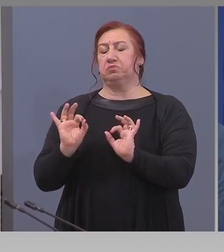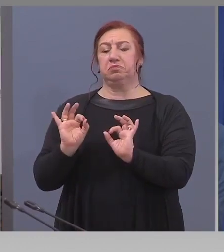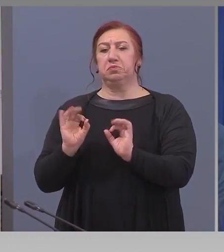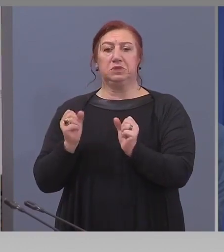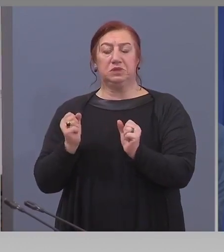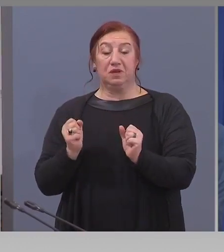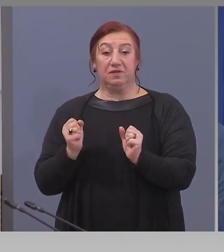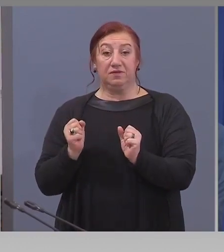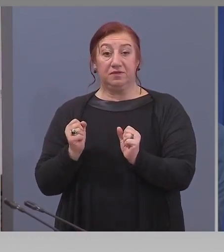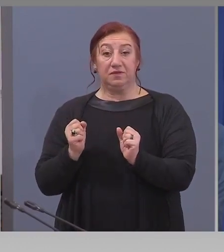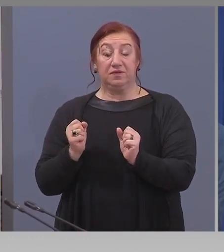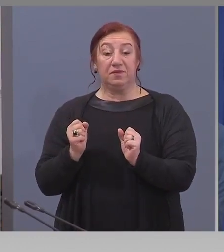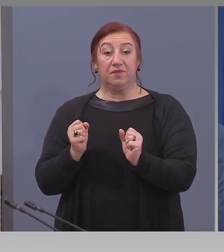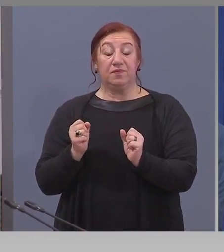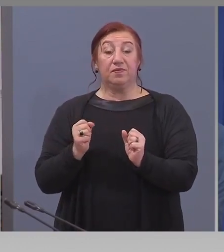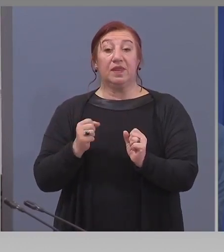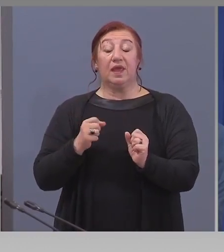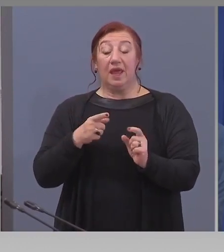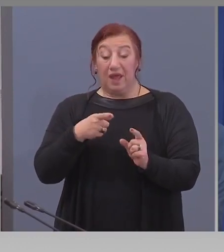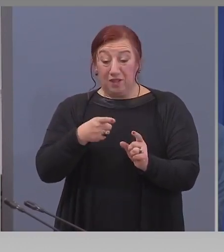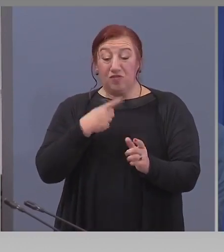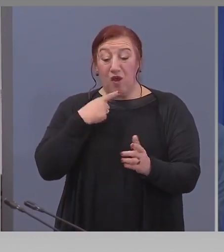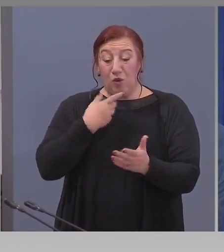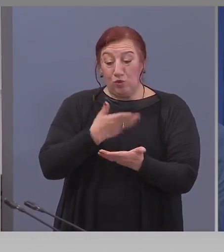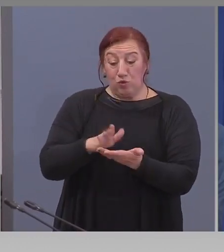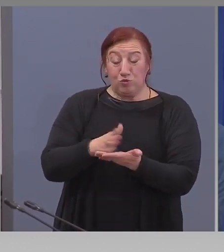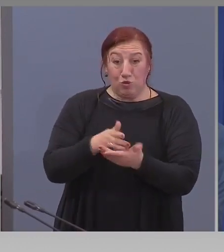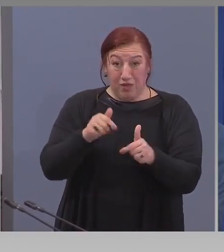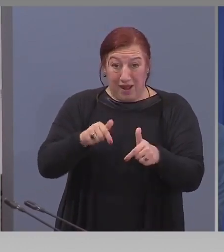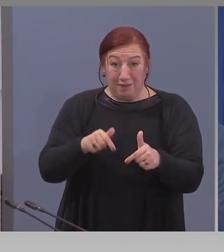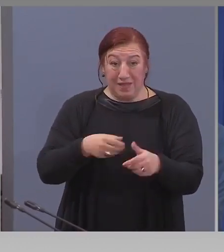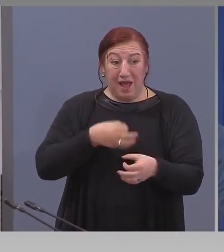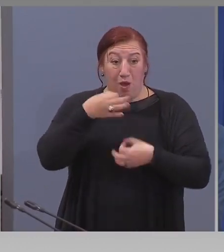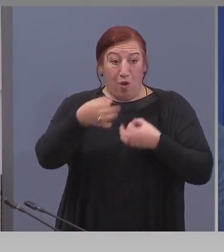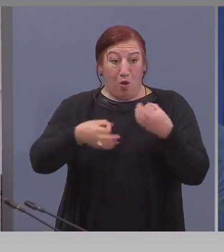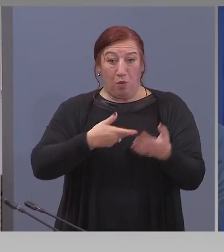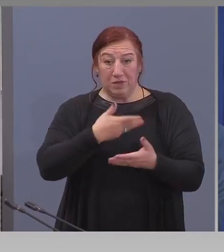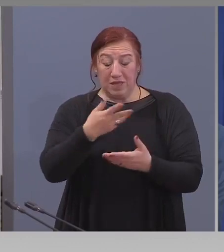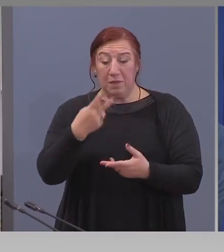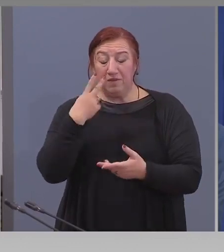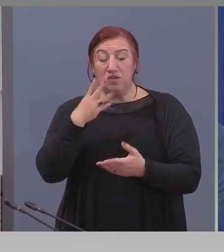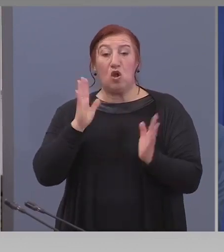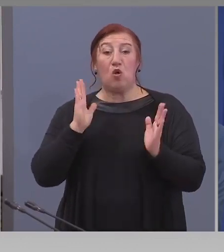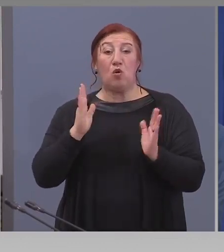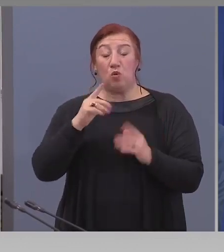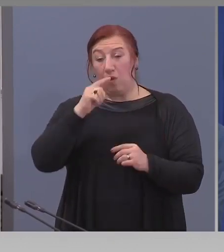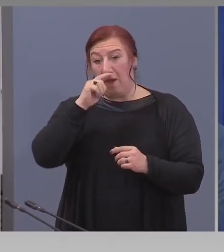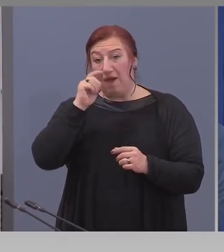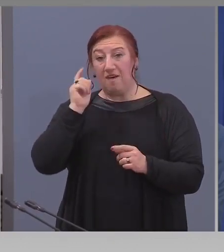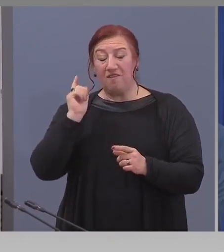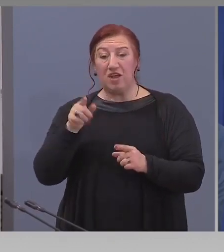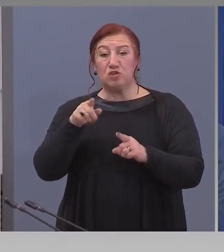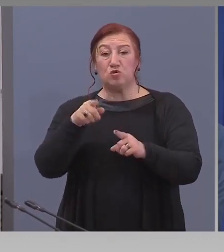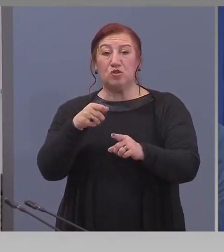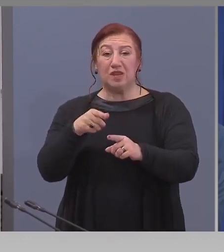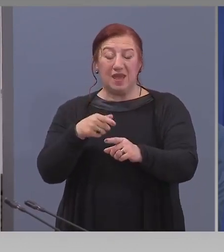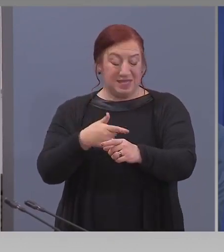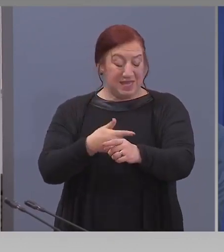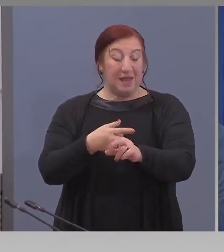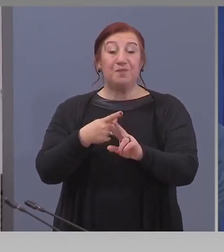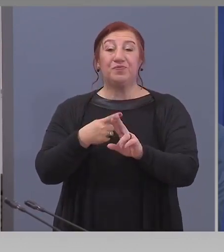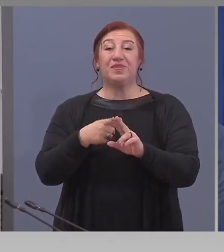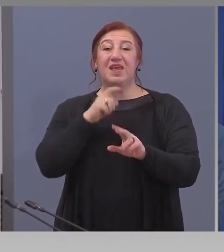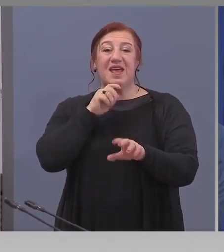от сказаното до тук се вижда важността на тези имунно-хроматографски